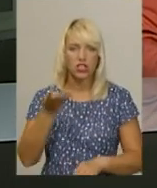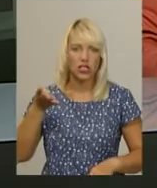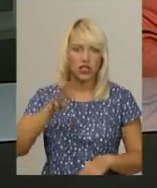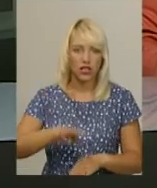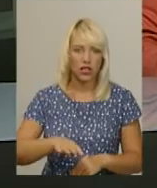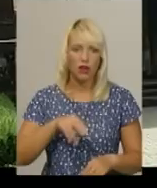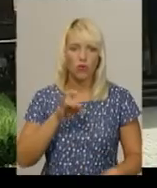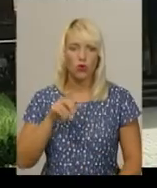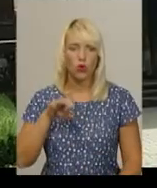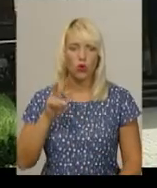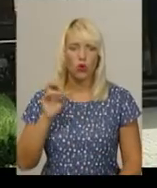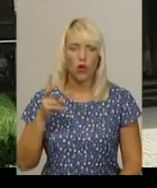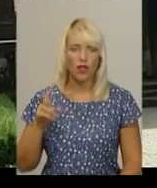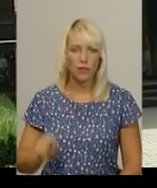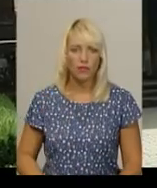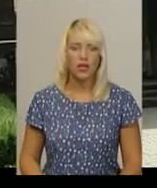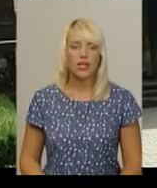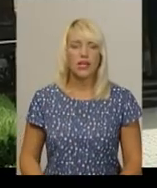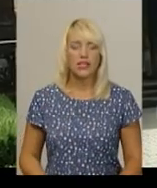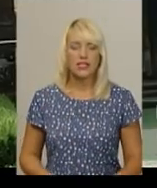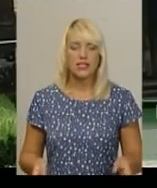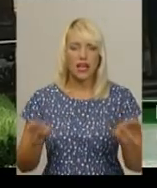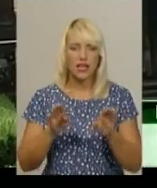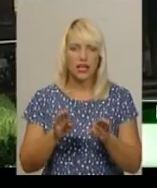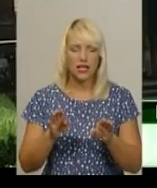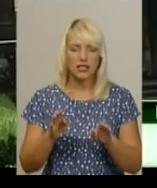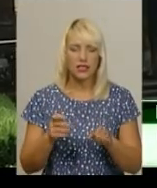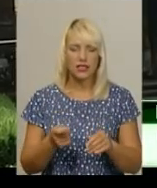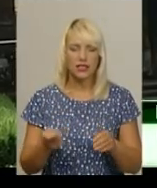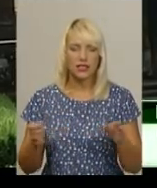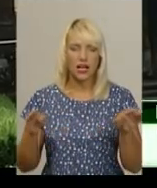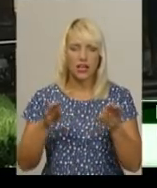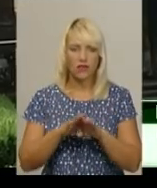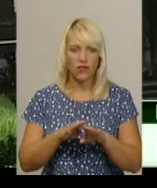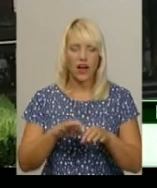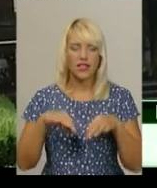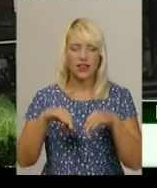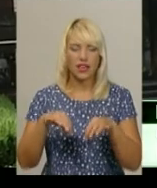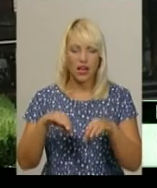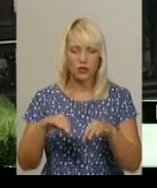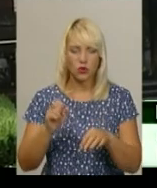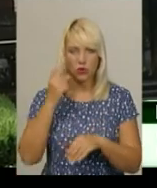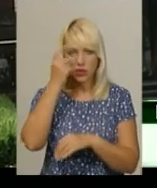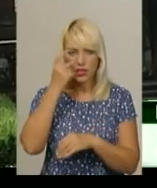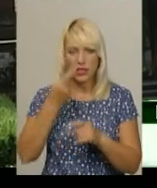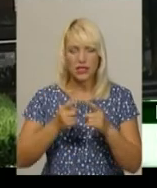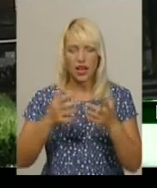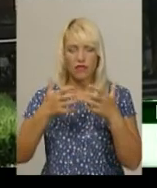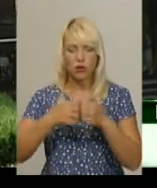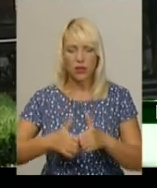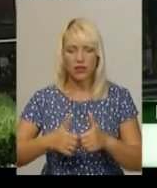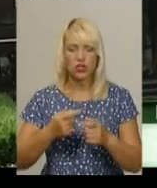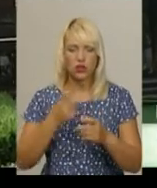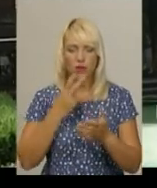протоколи. В тому числі за керування транспортним засобом у нетверезому стані, це автоматично передбачено законодавством, якщо